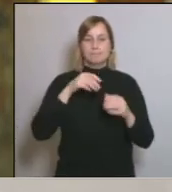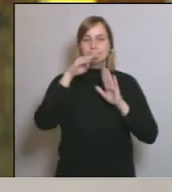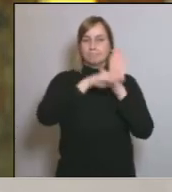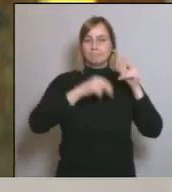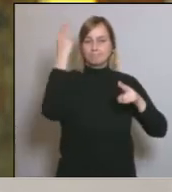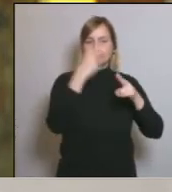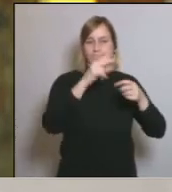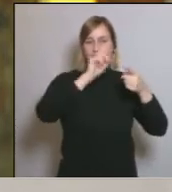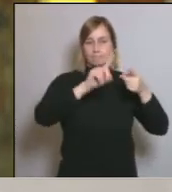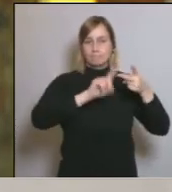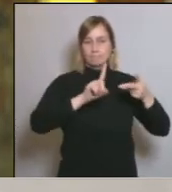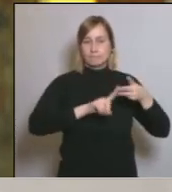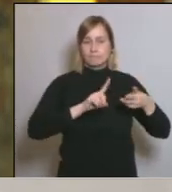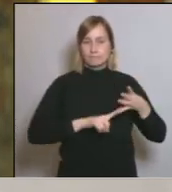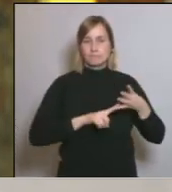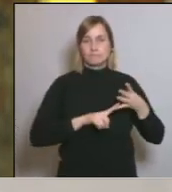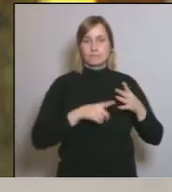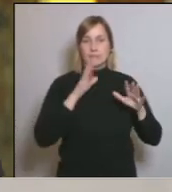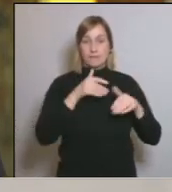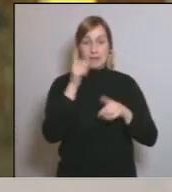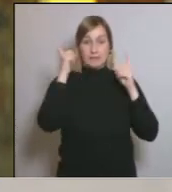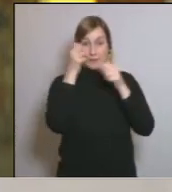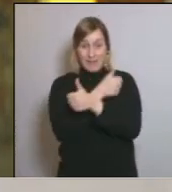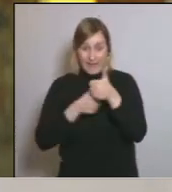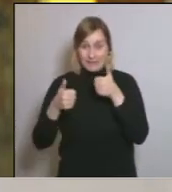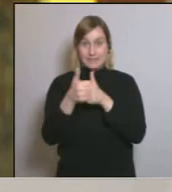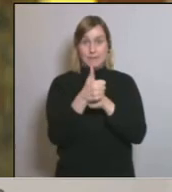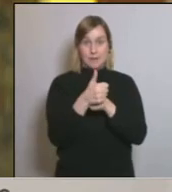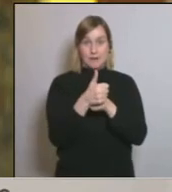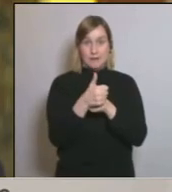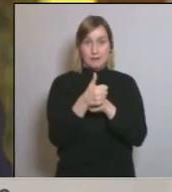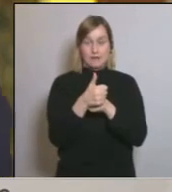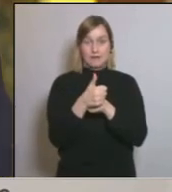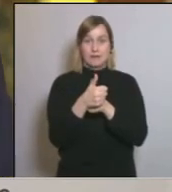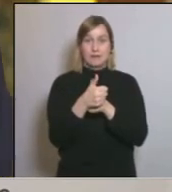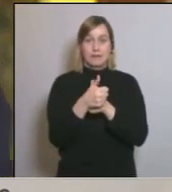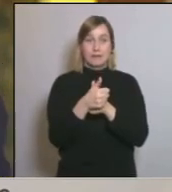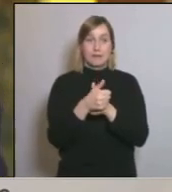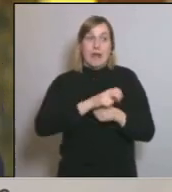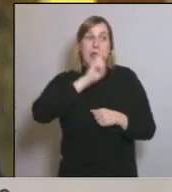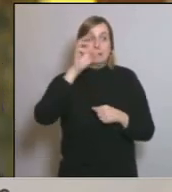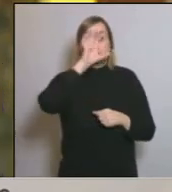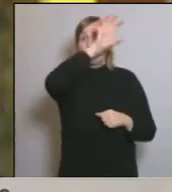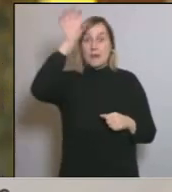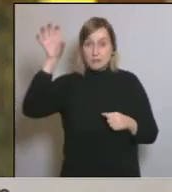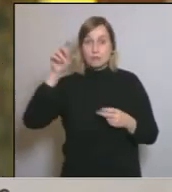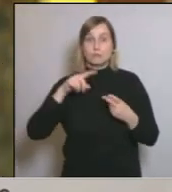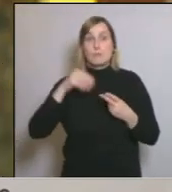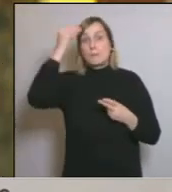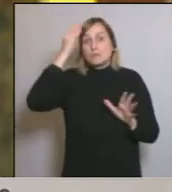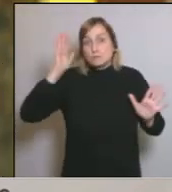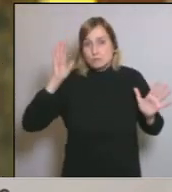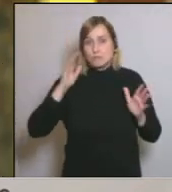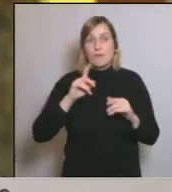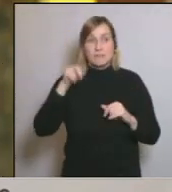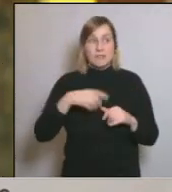ens van anticipar a altres països, penso jo, i fins i